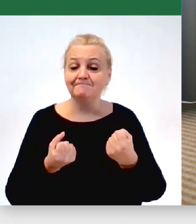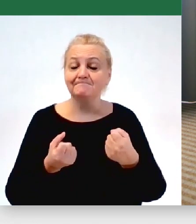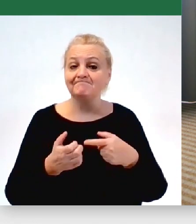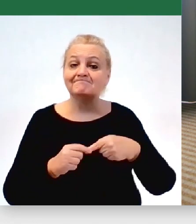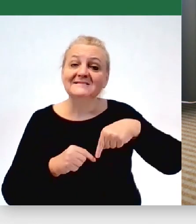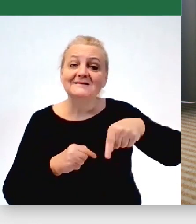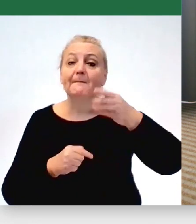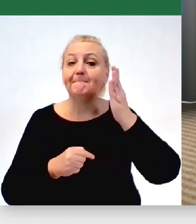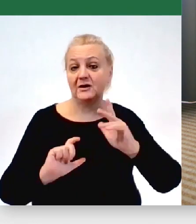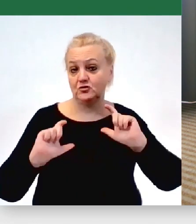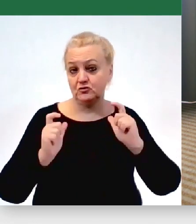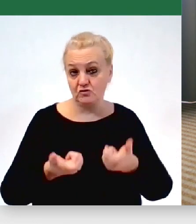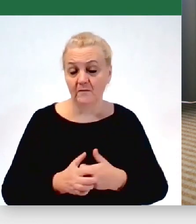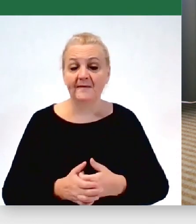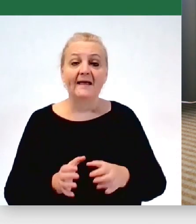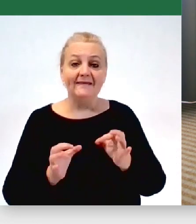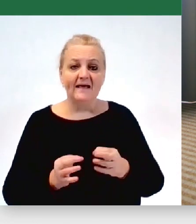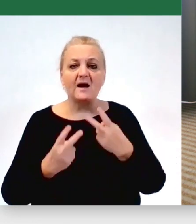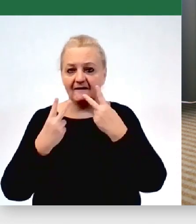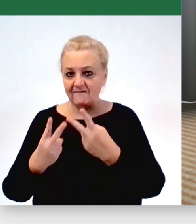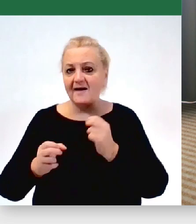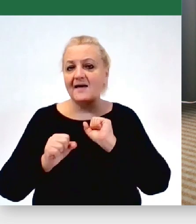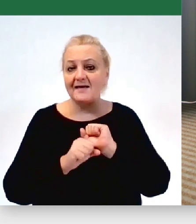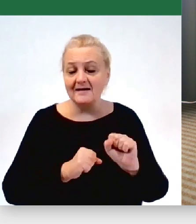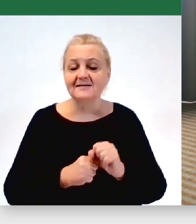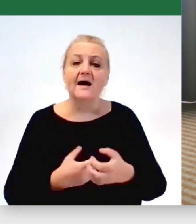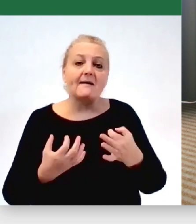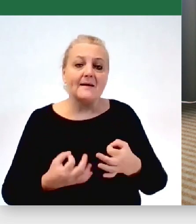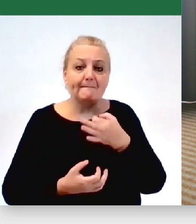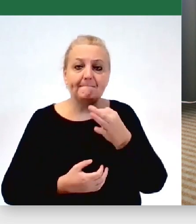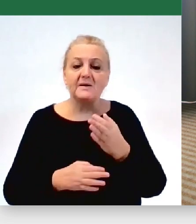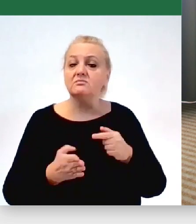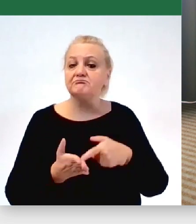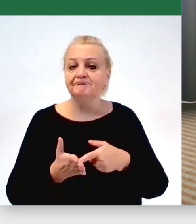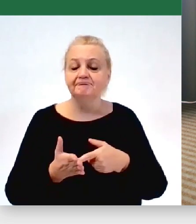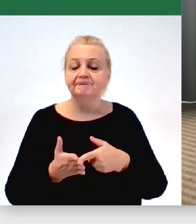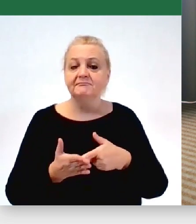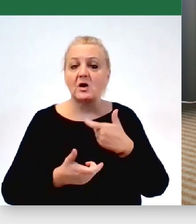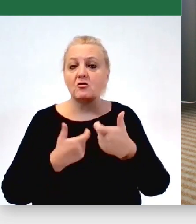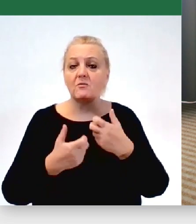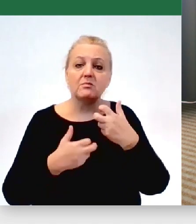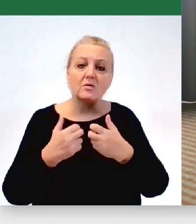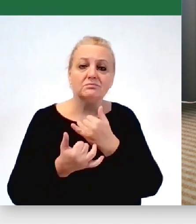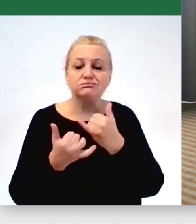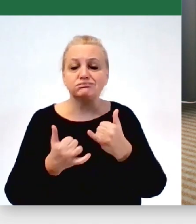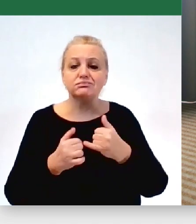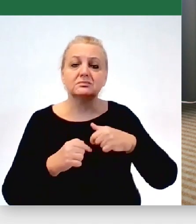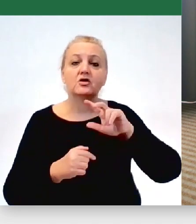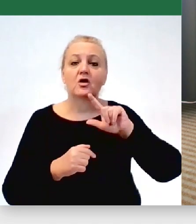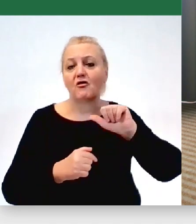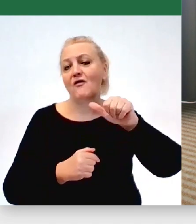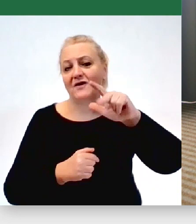czekało, bo to, co już jest teraz, to widzimy, a pytanie, co zrobić z tymi problemami z perspektywy najbliższych trzech lat